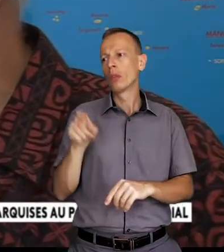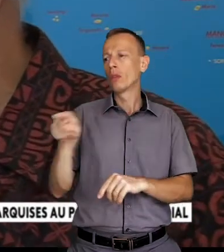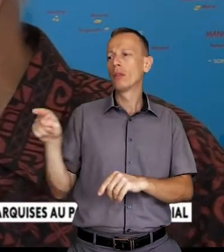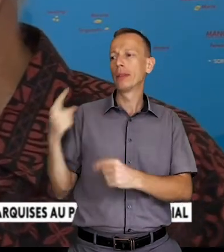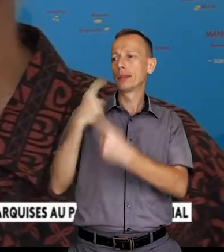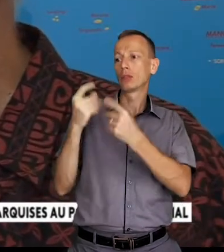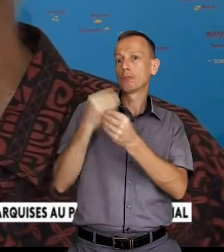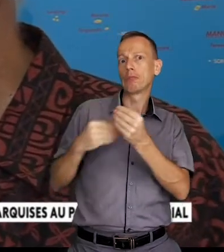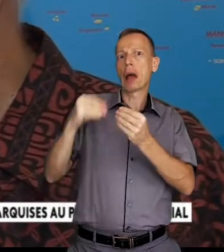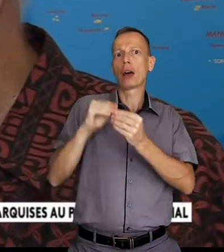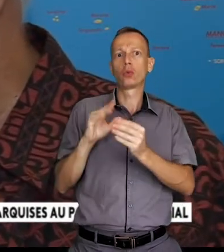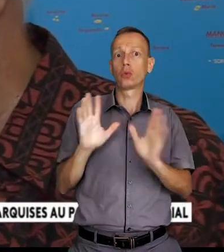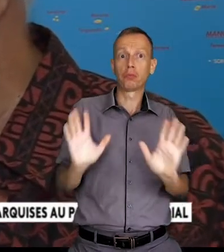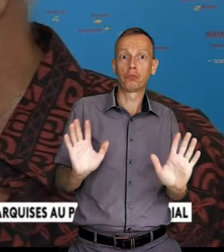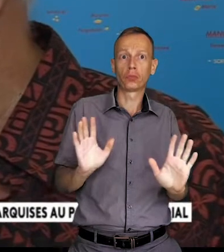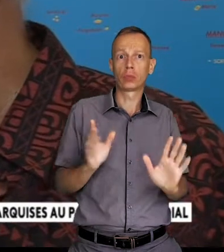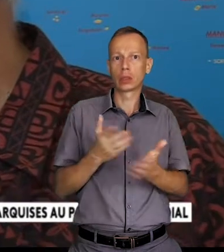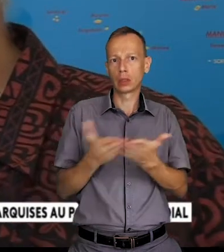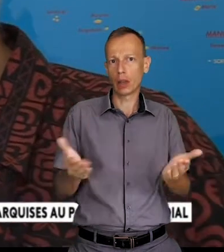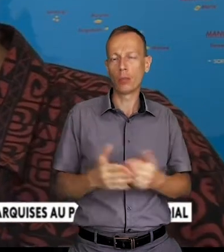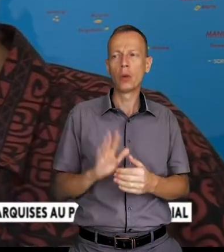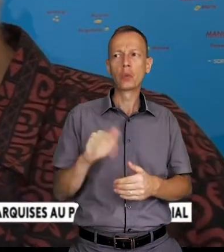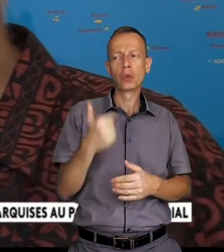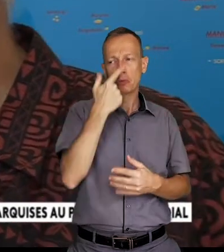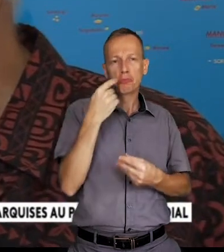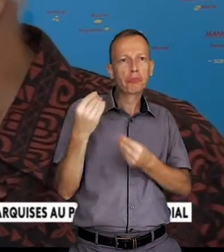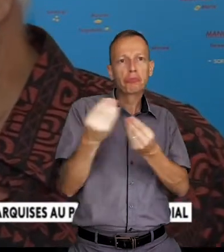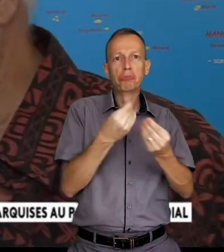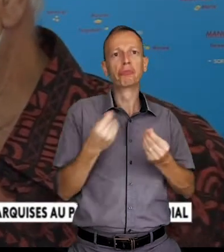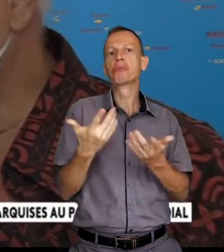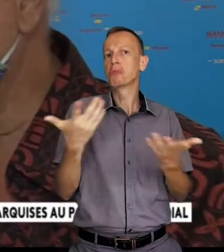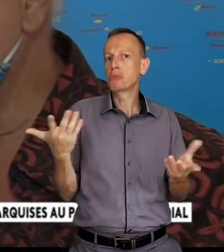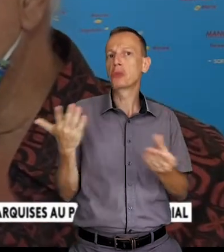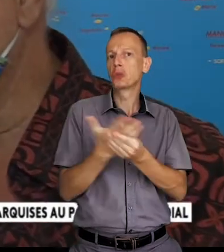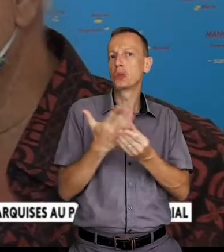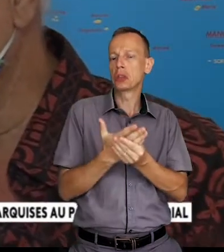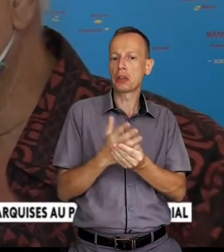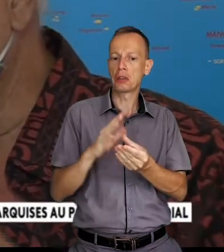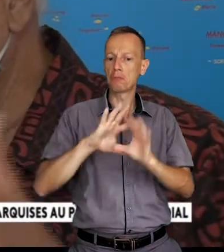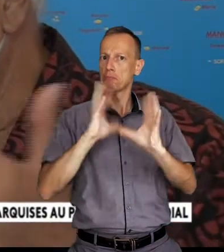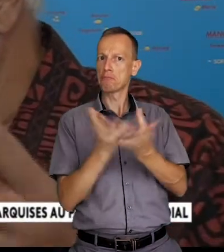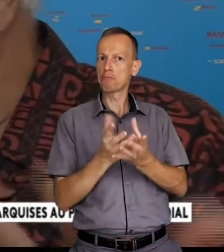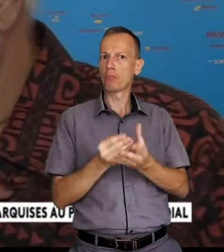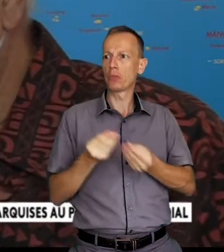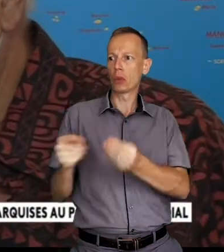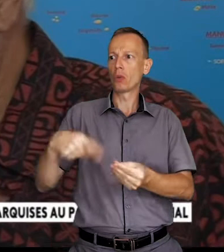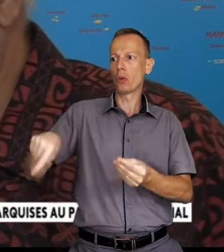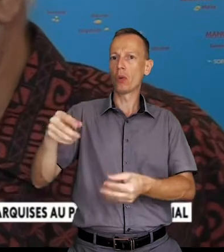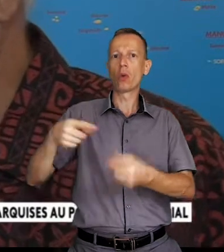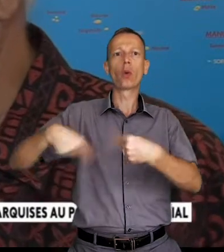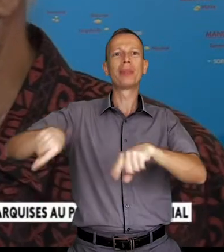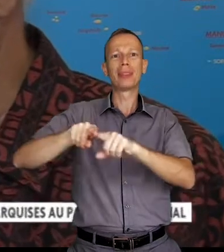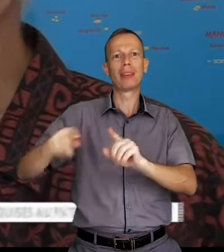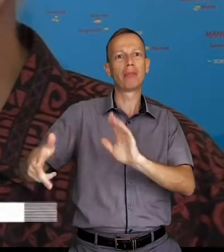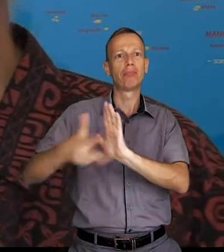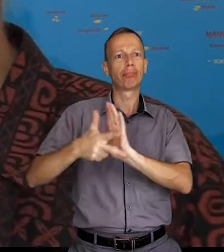mis. Ce sont des questions subsidiaires ou annexes. Donc on peut avoir le sentiment que le fond